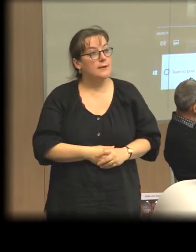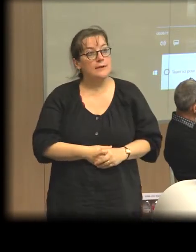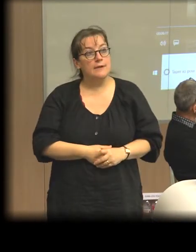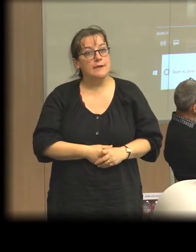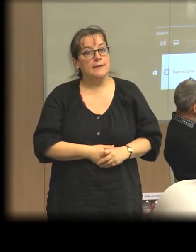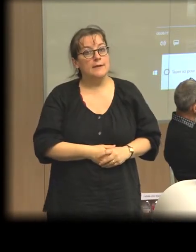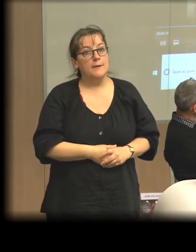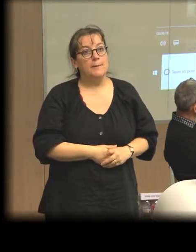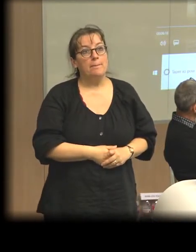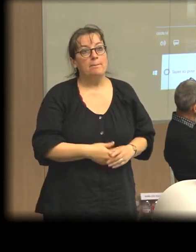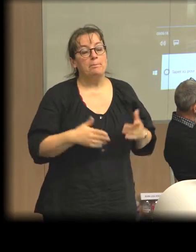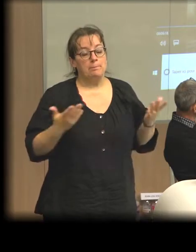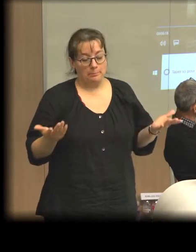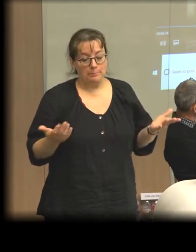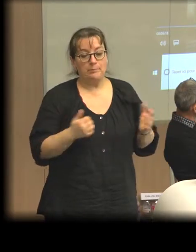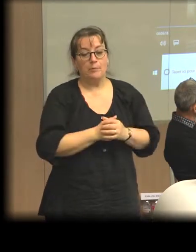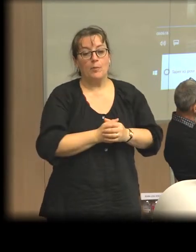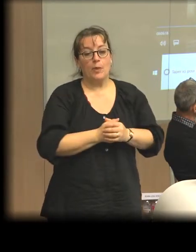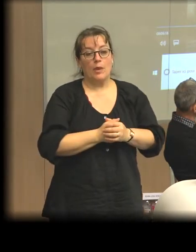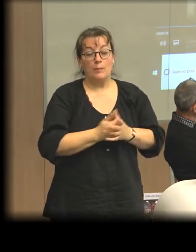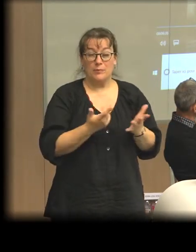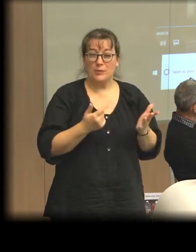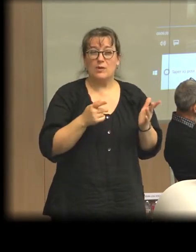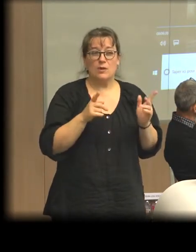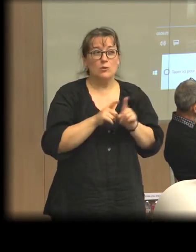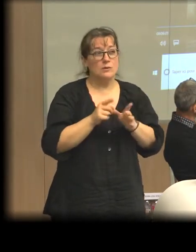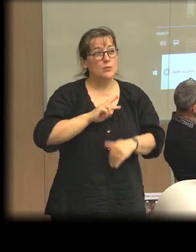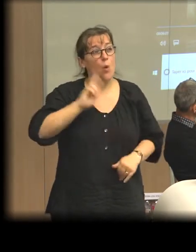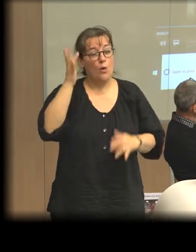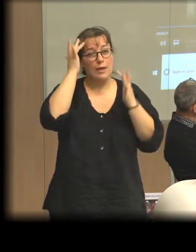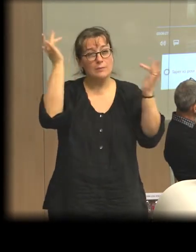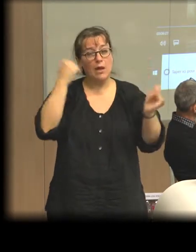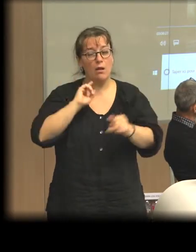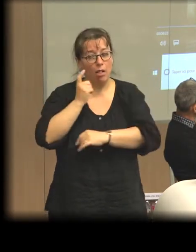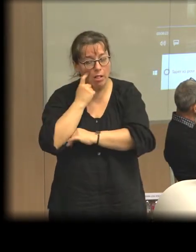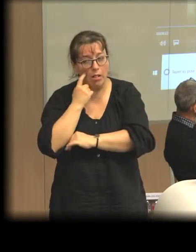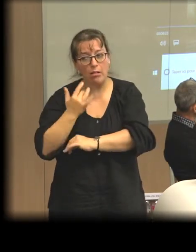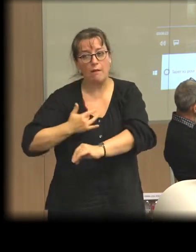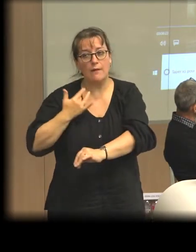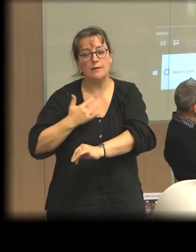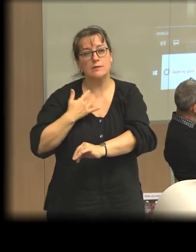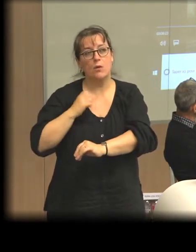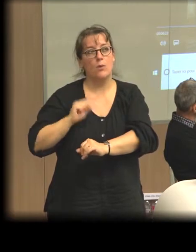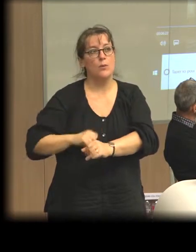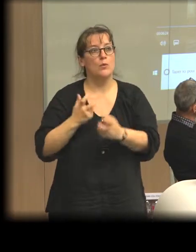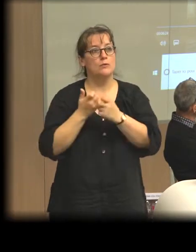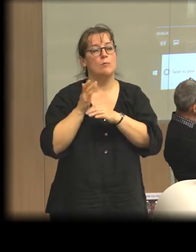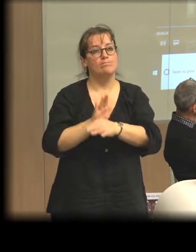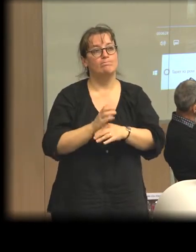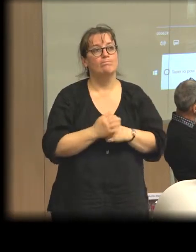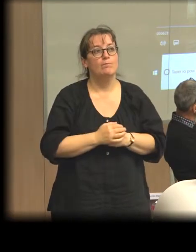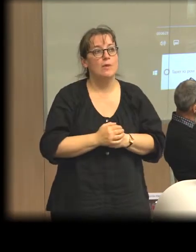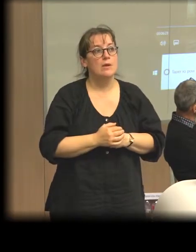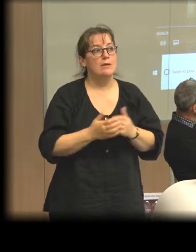expérience, ou plutôt deux autres expériences qui méritent d'être citées, parce que si l'économie solidaire n'a pas